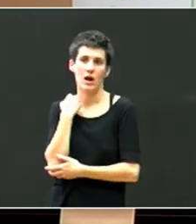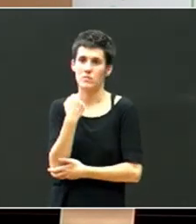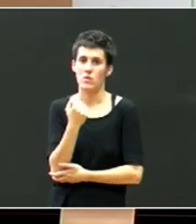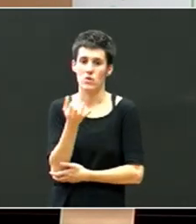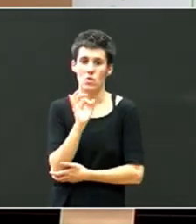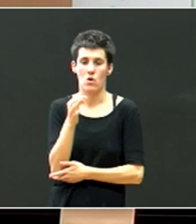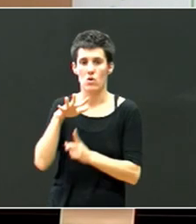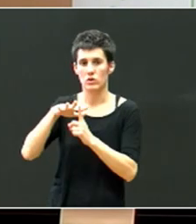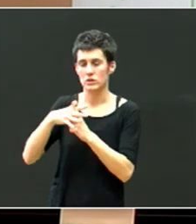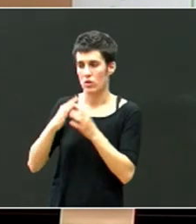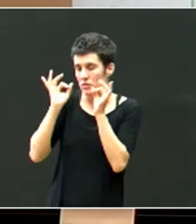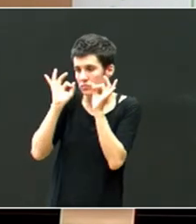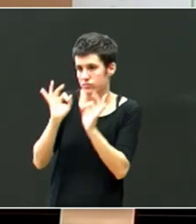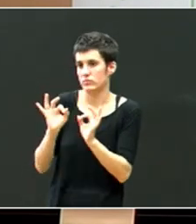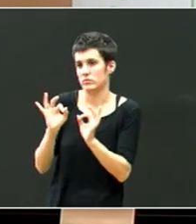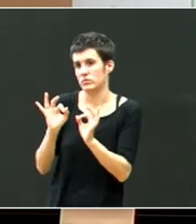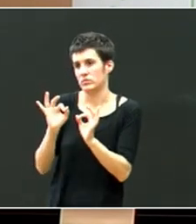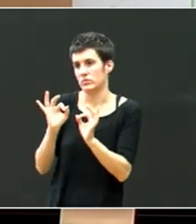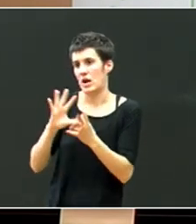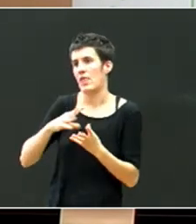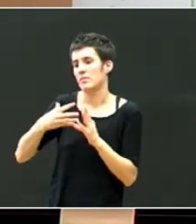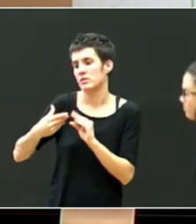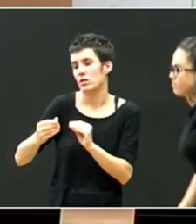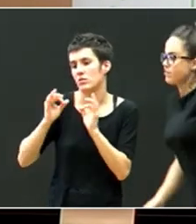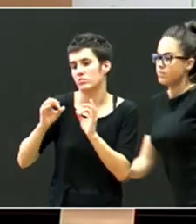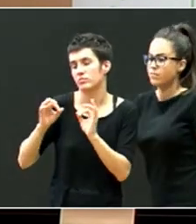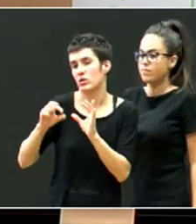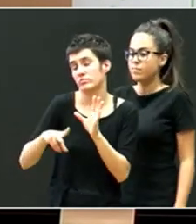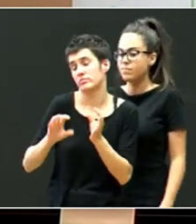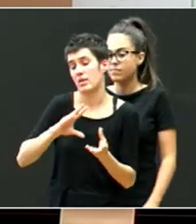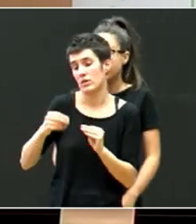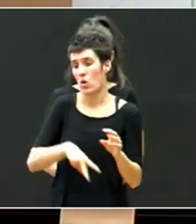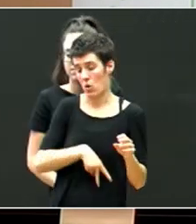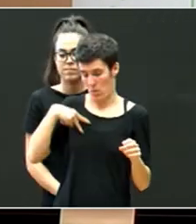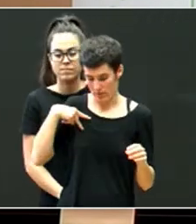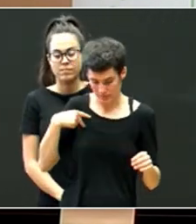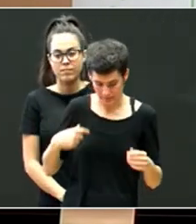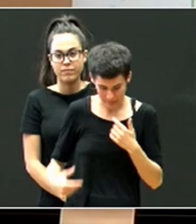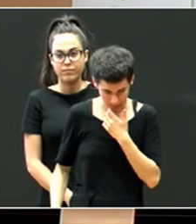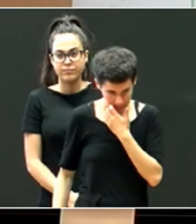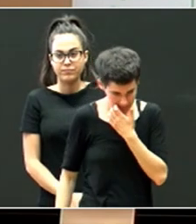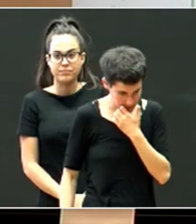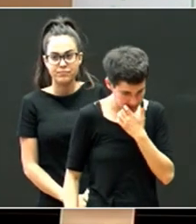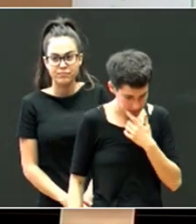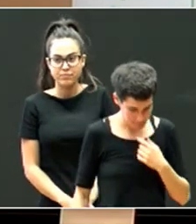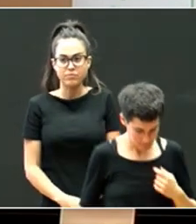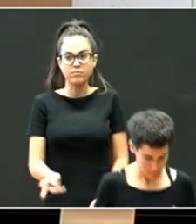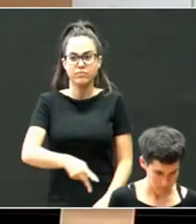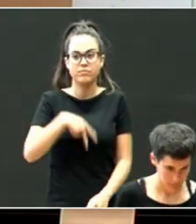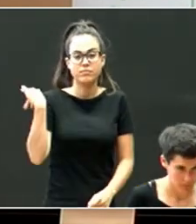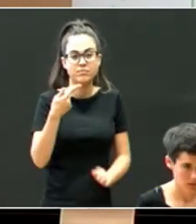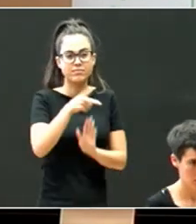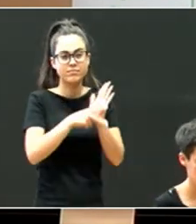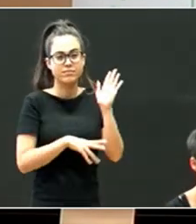konkretu, konkretu batzuetan, ba, egokitzapen globalak. Orokorrean, neurriak, ba, ikusi